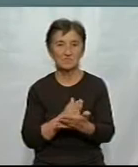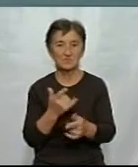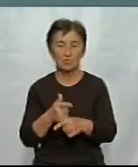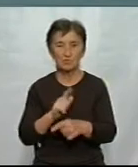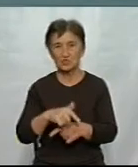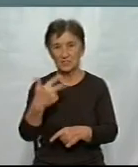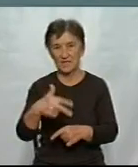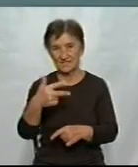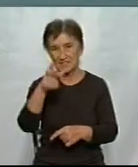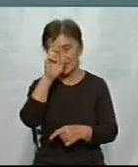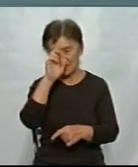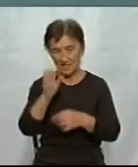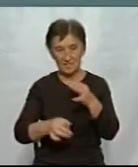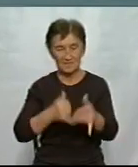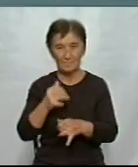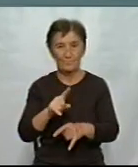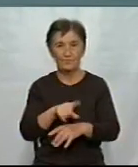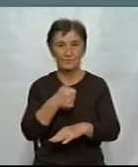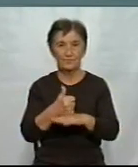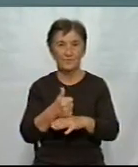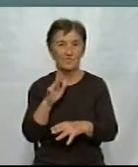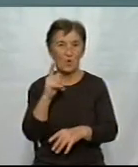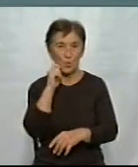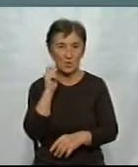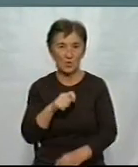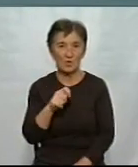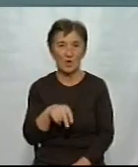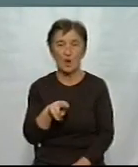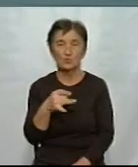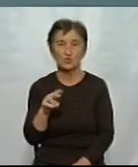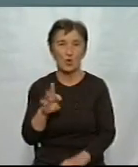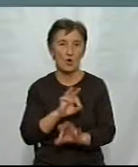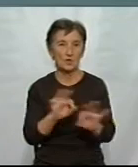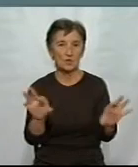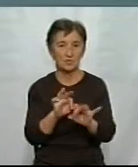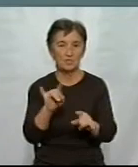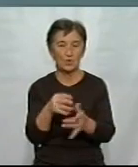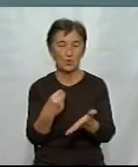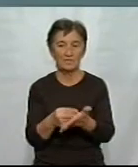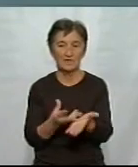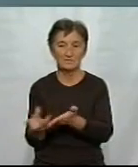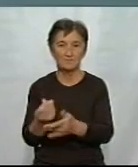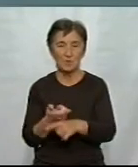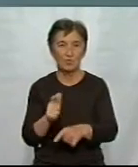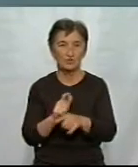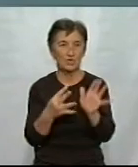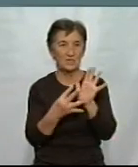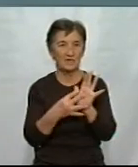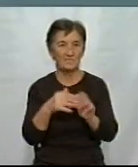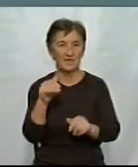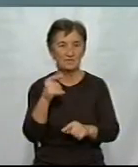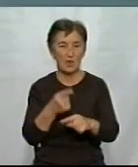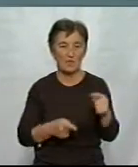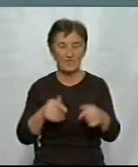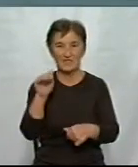30 країнах світу. Виконавчий директор фонду в Україні Олександр Сушко розповів, профінансували понад 9,5 тисяч проєктів.